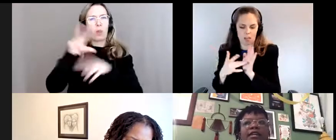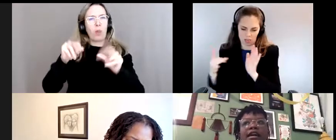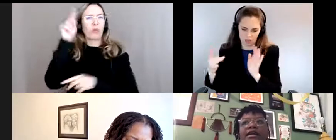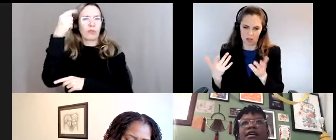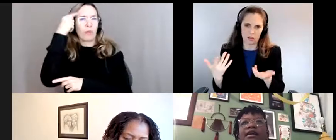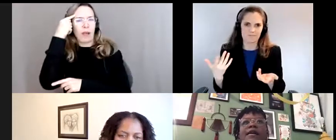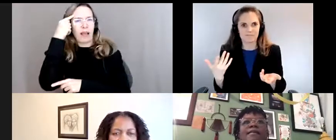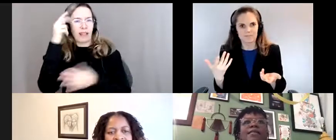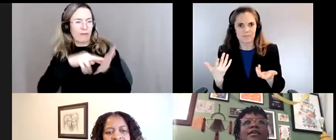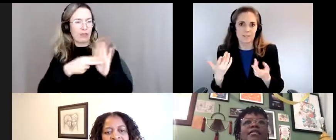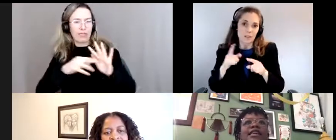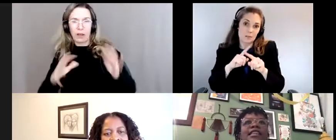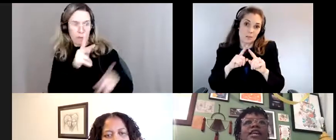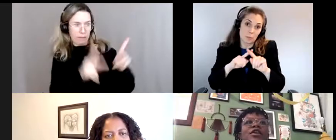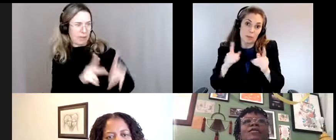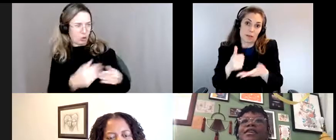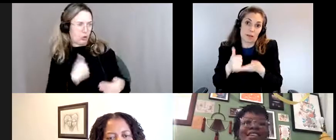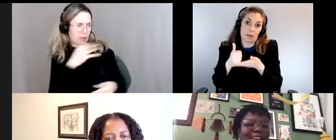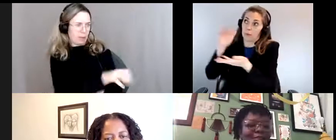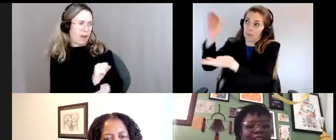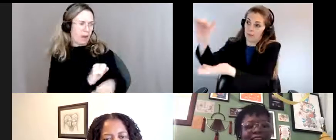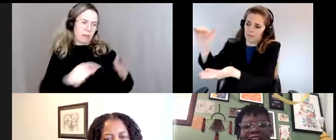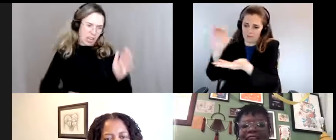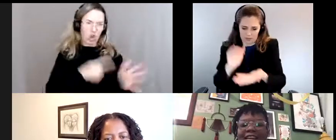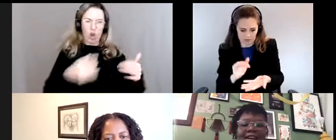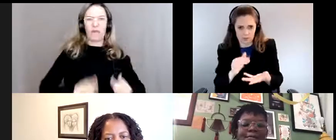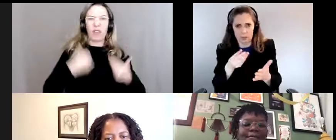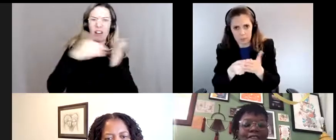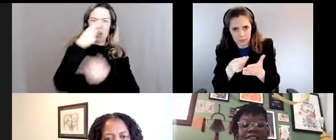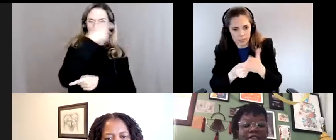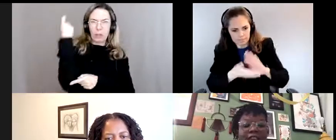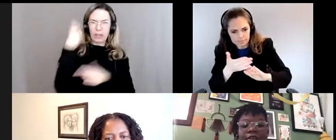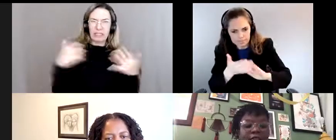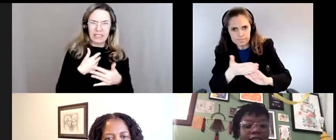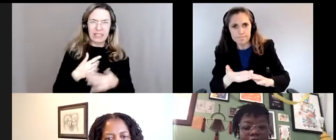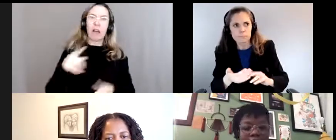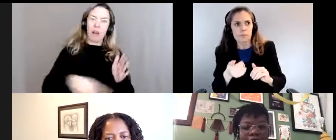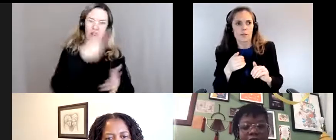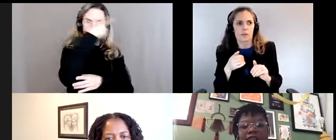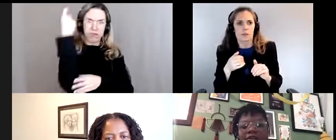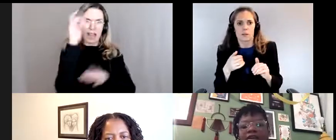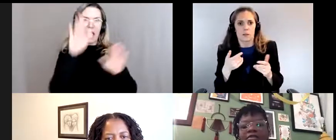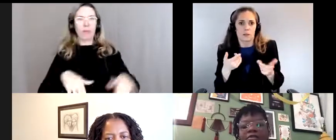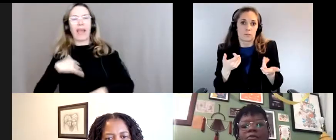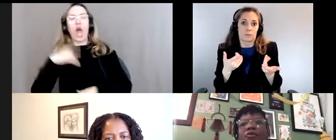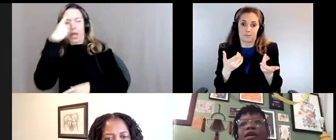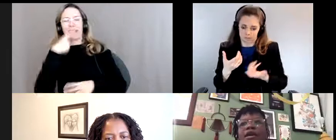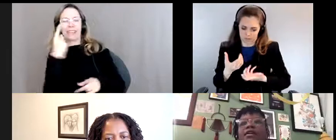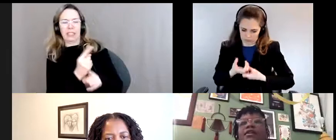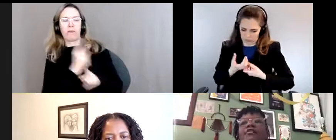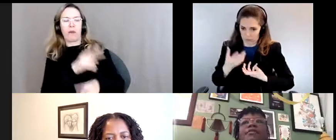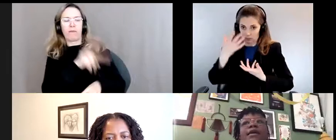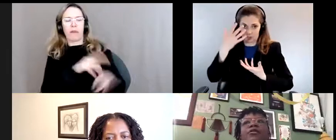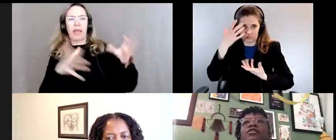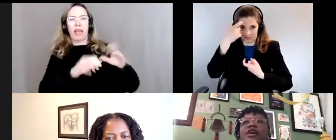gens et de les forcer à revivre des traumatismes pour essayer d'augmenter la crédibilité d'une organisation. Donc ça, c'est un problème qu